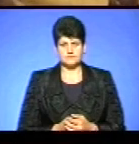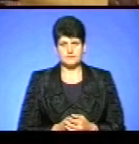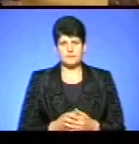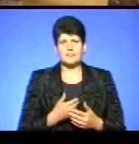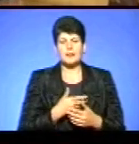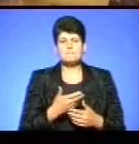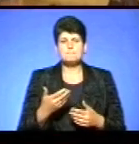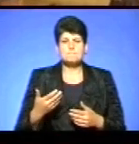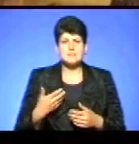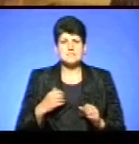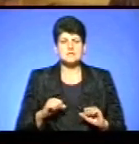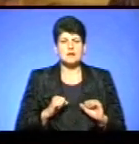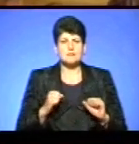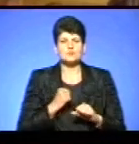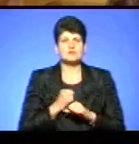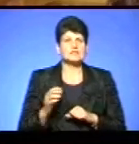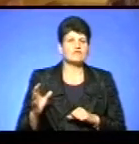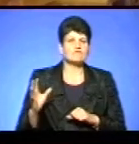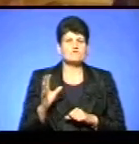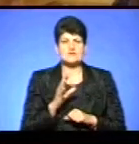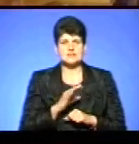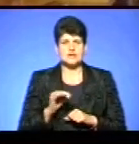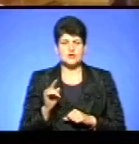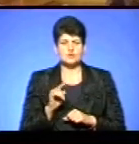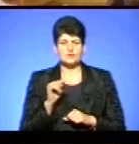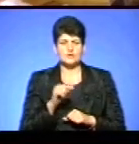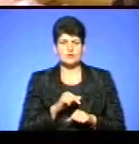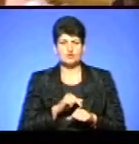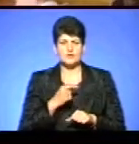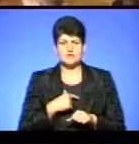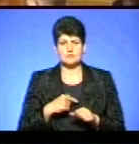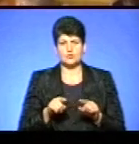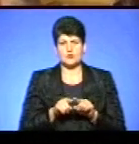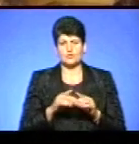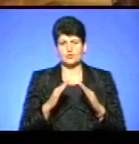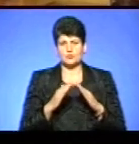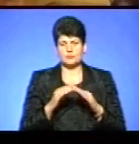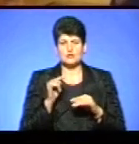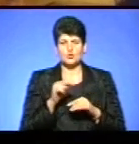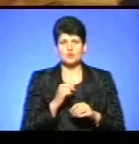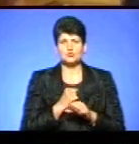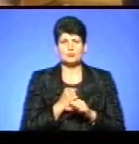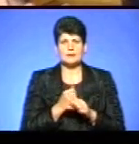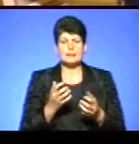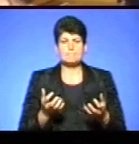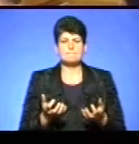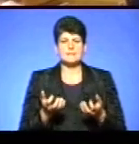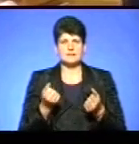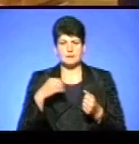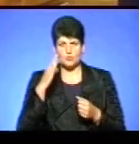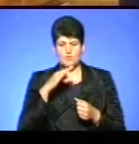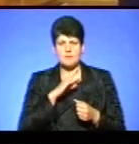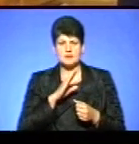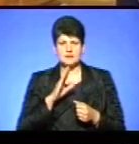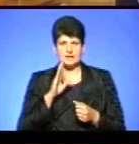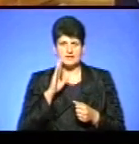Ми стараємося зробити все, щоб вони почували себе, як вдома. Для того зробили таку підтримку батьківську,